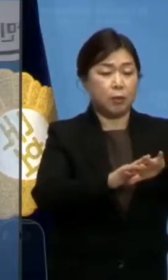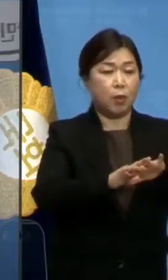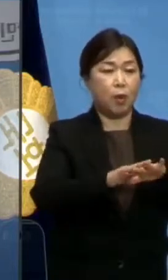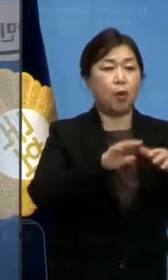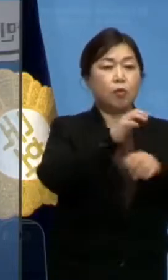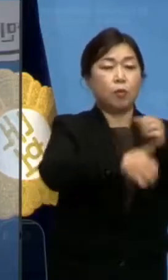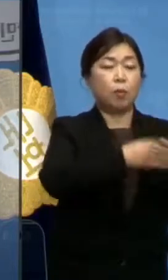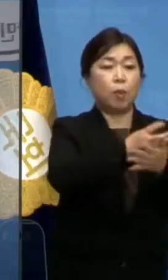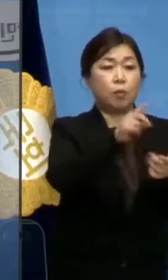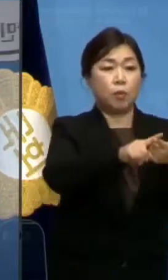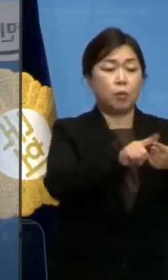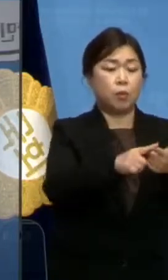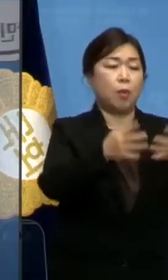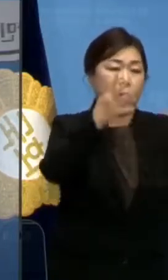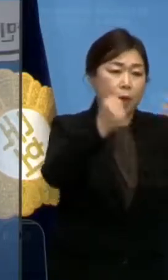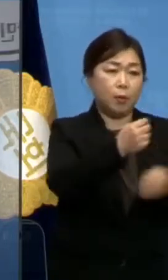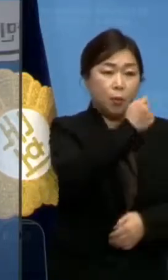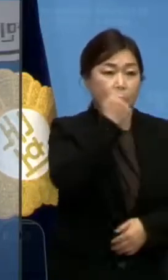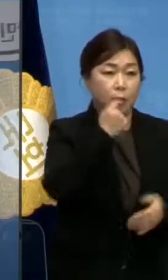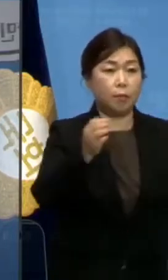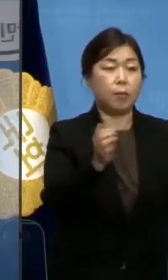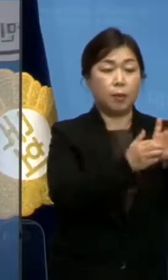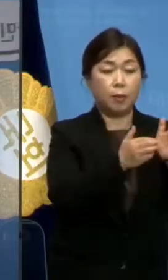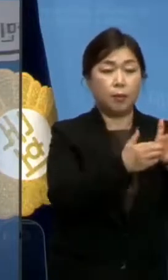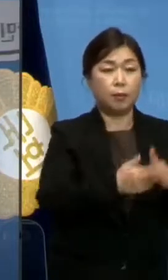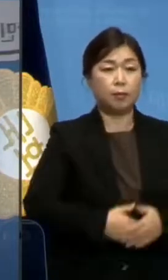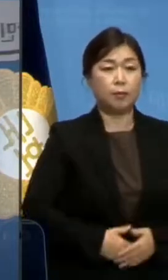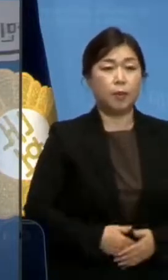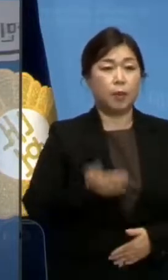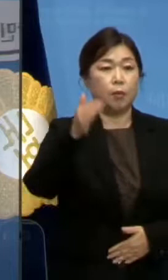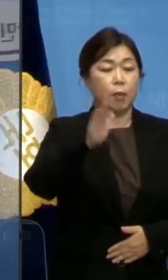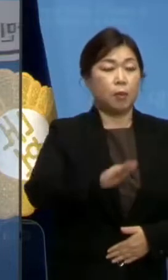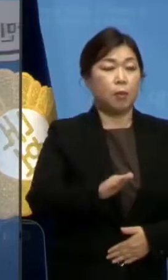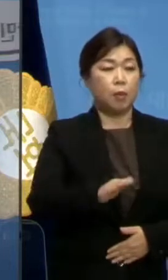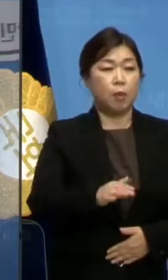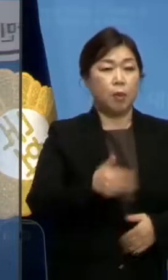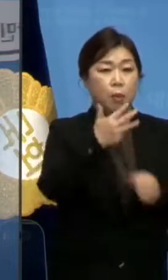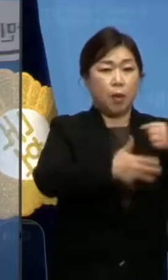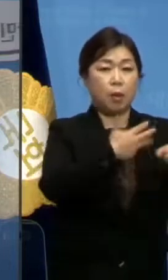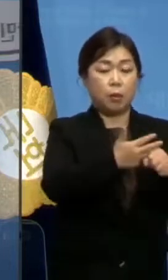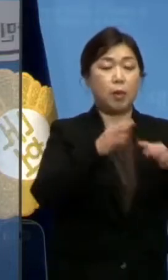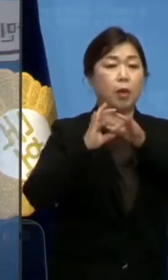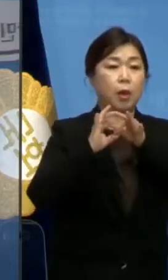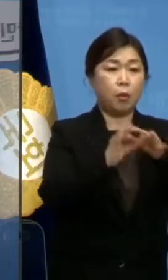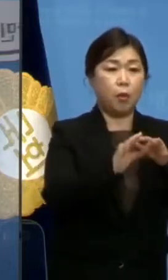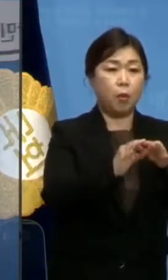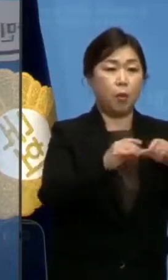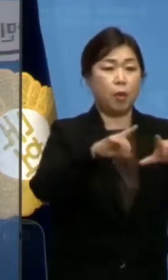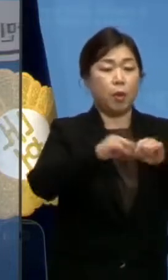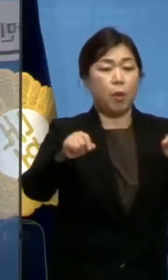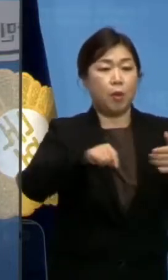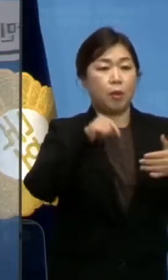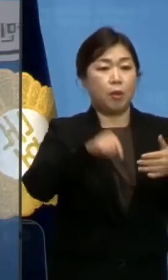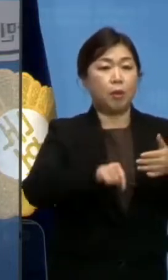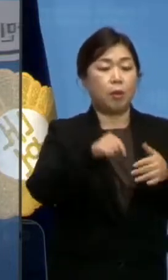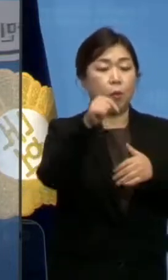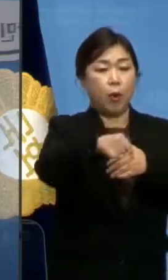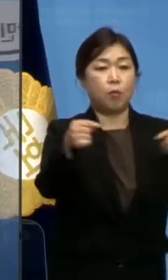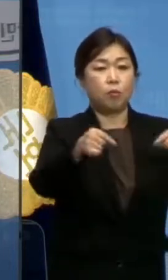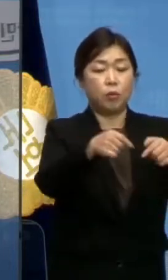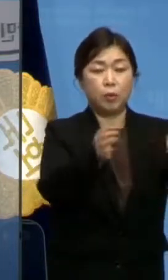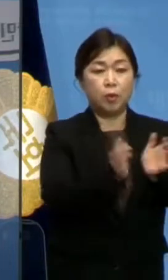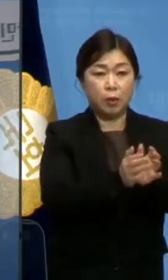국제법적으로도 수없이 확인됐습니다. 그럼에도 8년째 일본 외무상의 뻔뻔스러운 것,